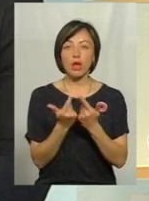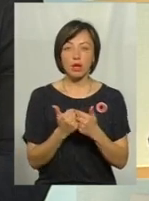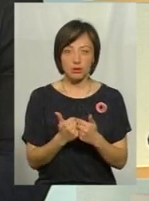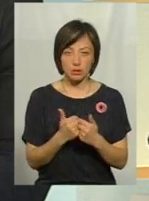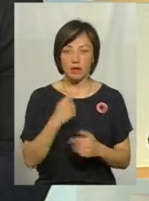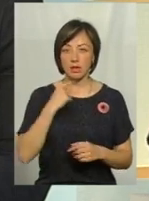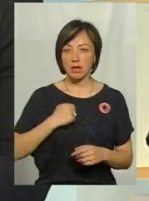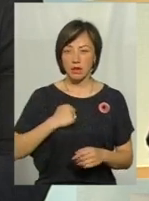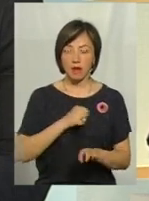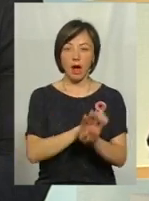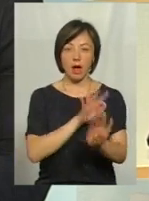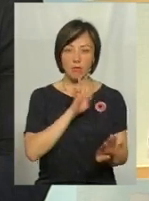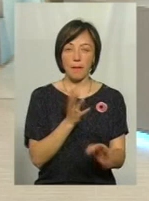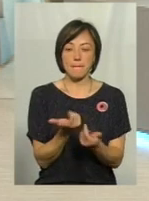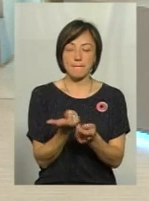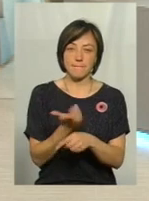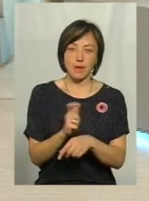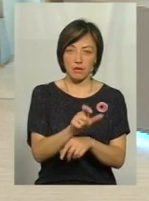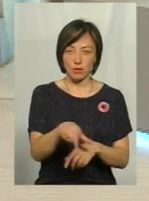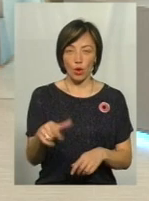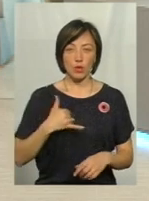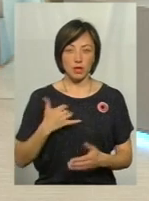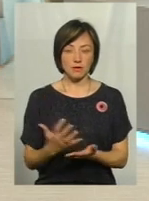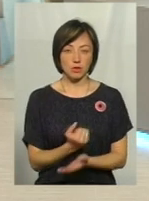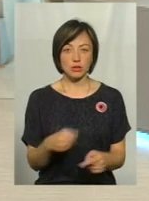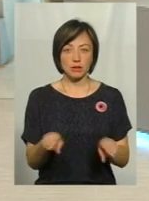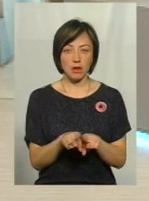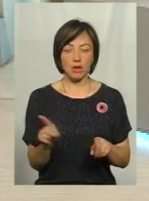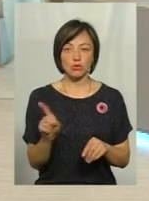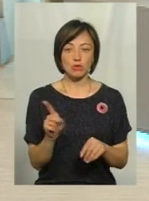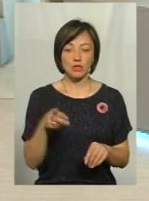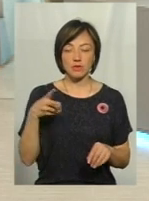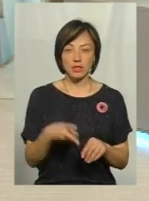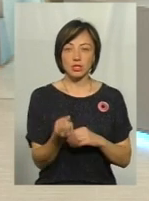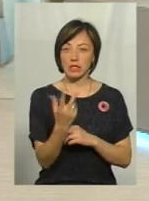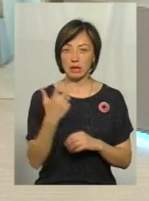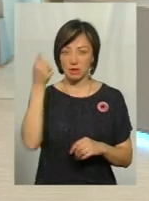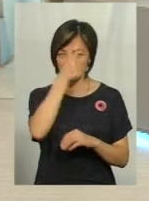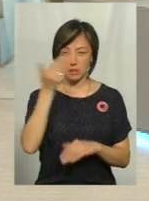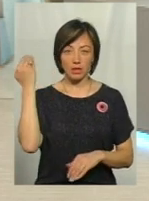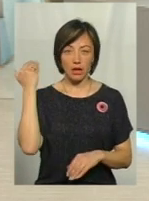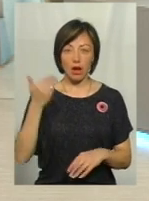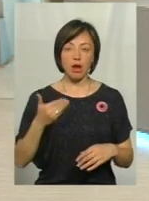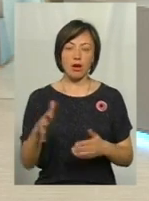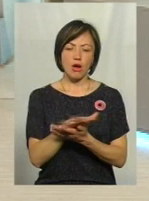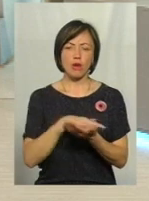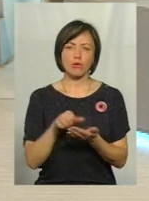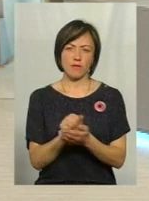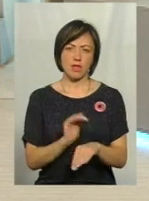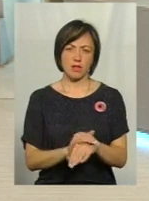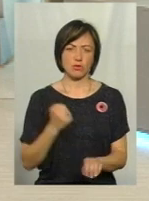радянська армія переважала. В нас же вийшло так, що на 2013 рік розвалили фактично